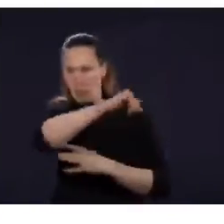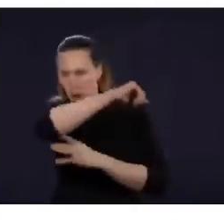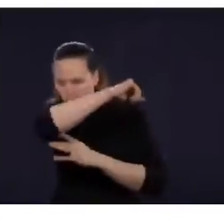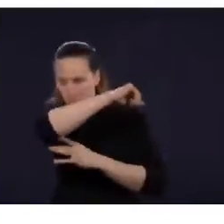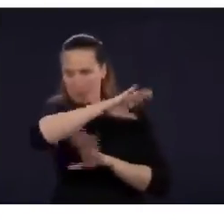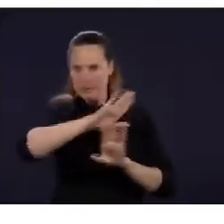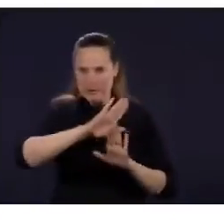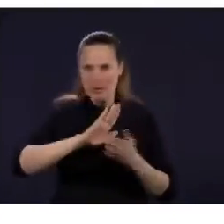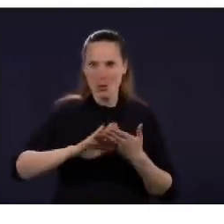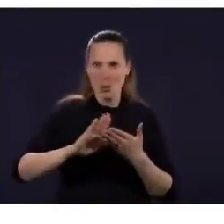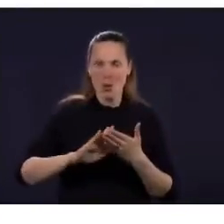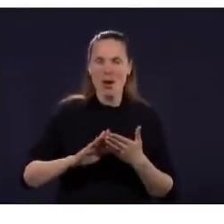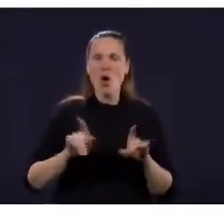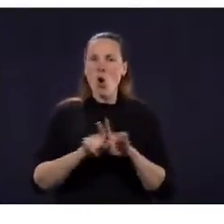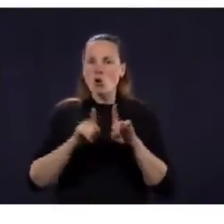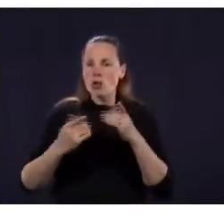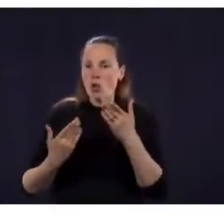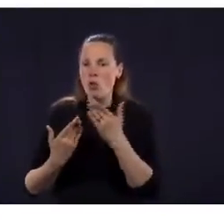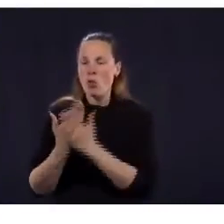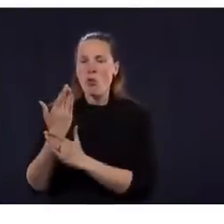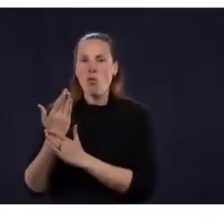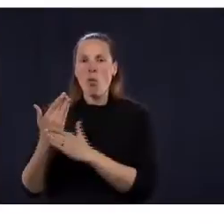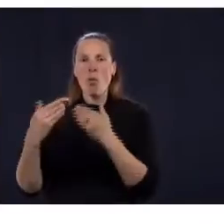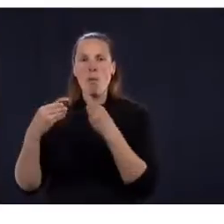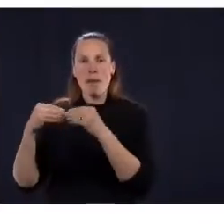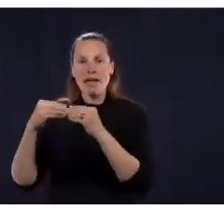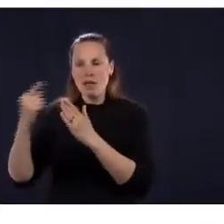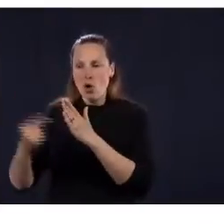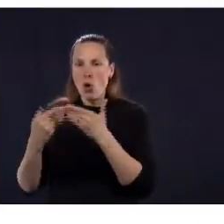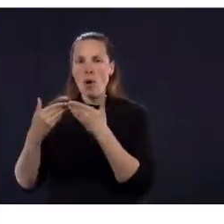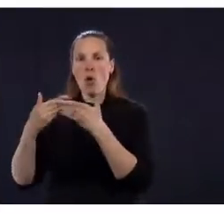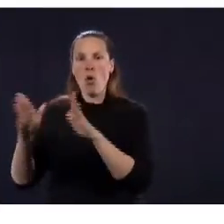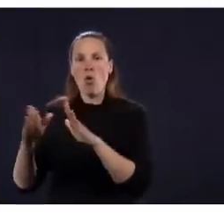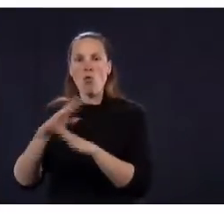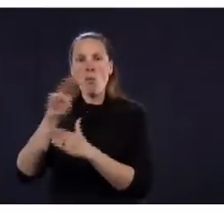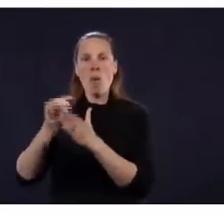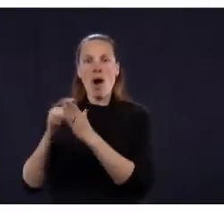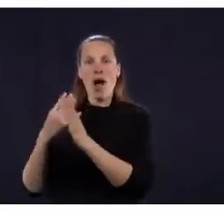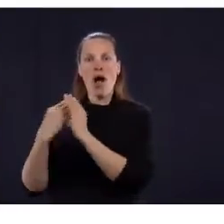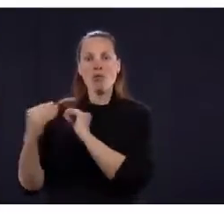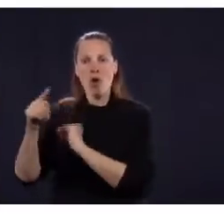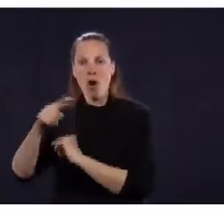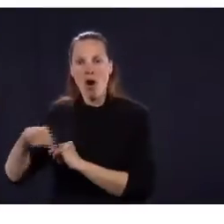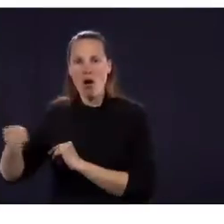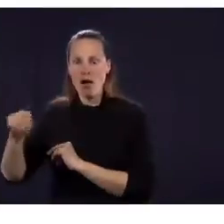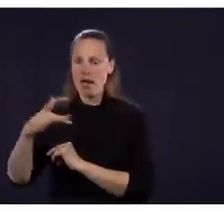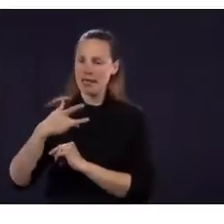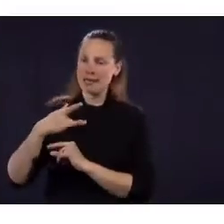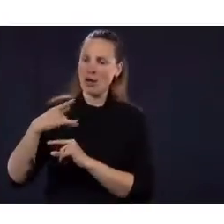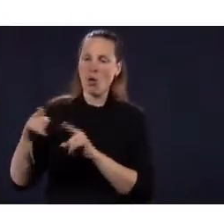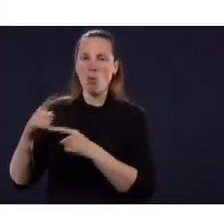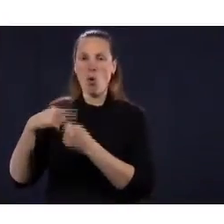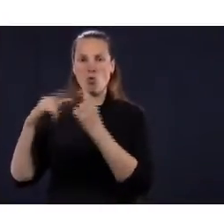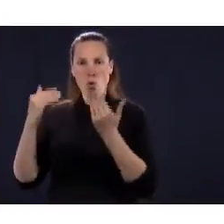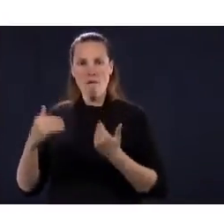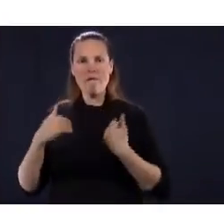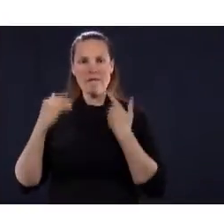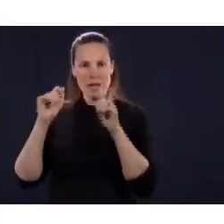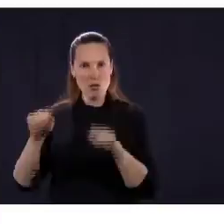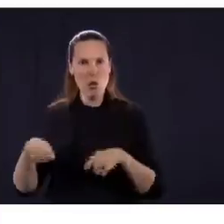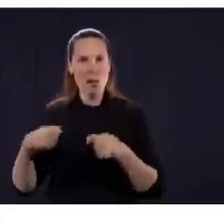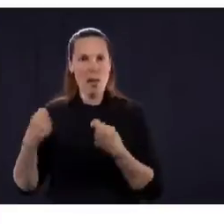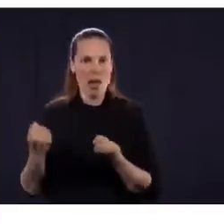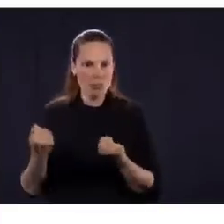Beaucoup de choses qui se sont dites en fin de semaine. Dans les parcs, il y avait des gens qui étaient parfois à moins de deux